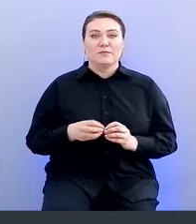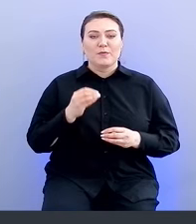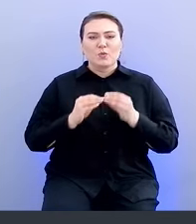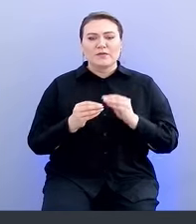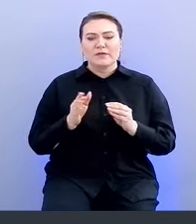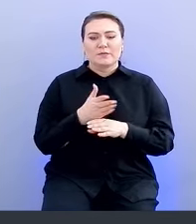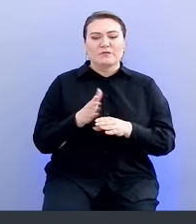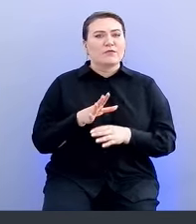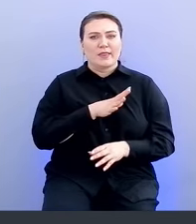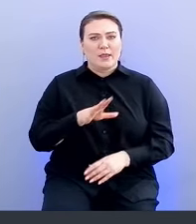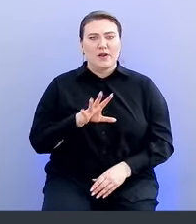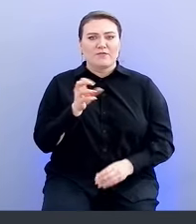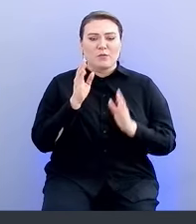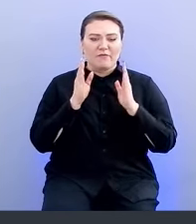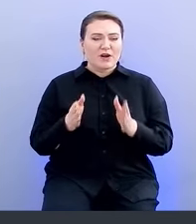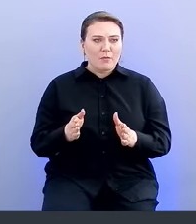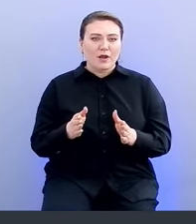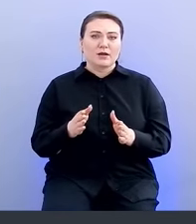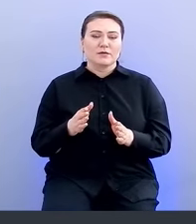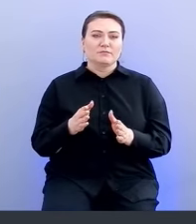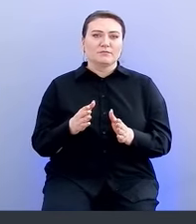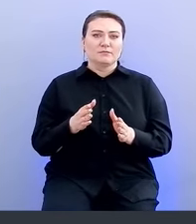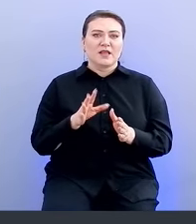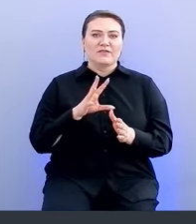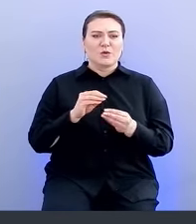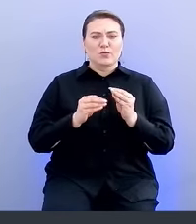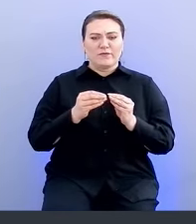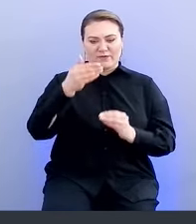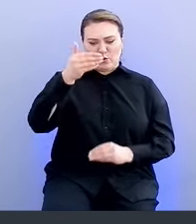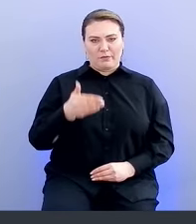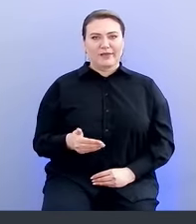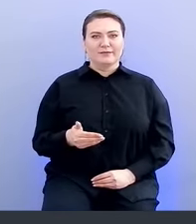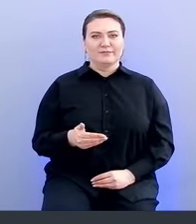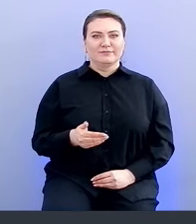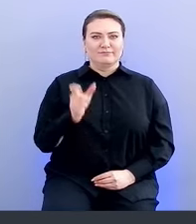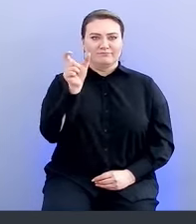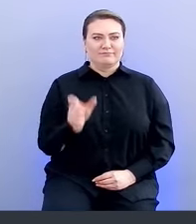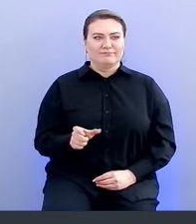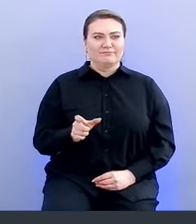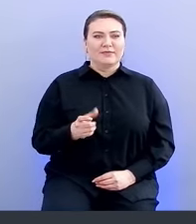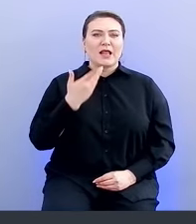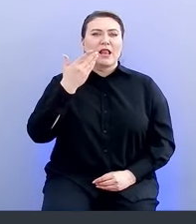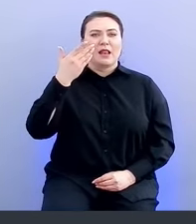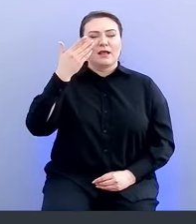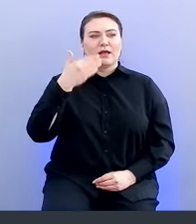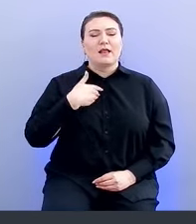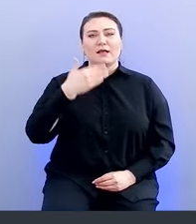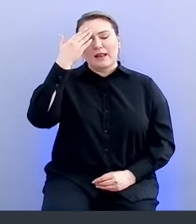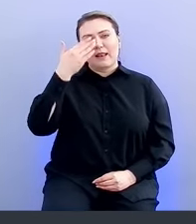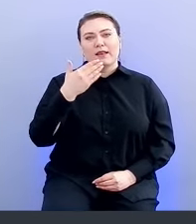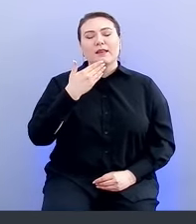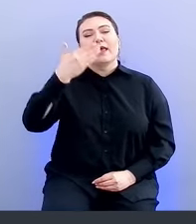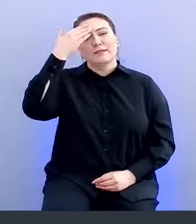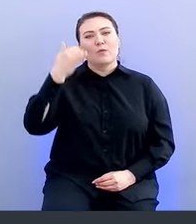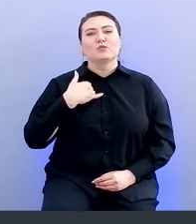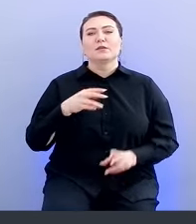рассортированы не были, и все было в рамках вот всех уязвимостей в столбик, такой первый вариант секрети-гита, который был летом. Но мы поняли,